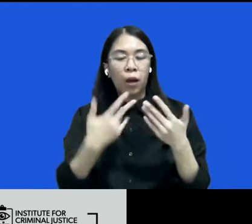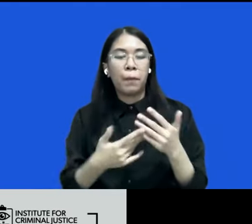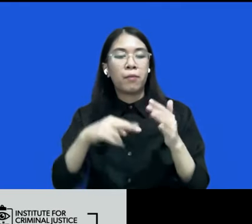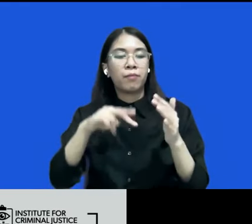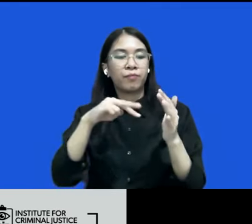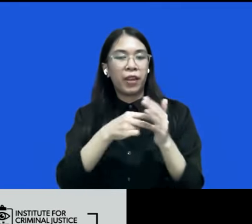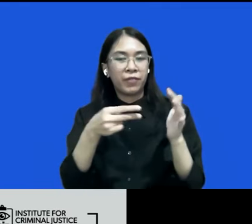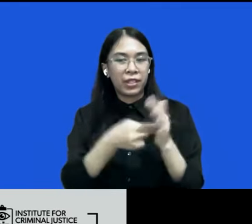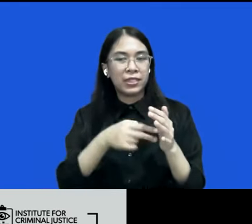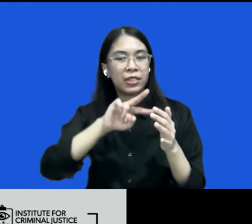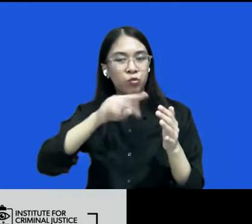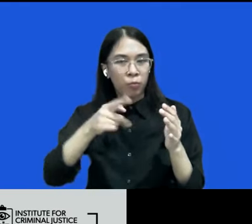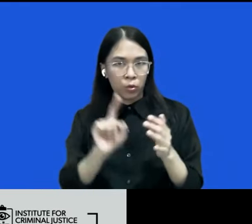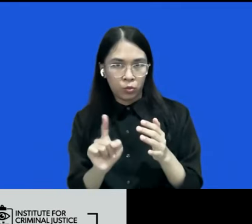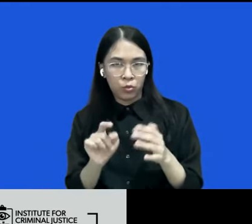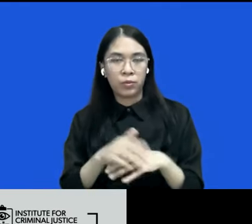jasisnya lalu kemudian